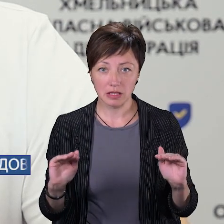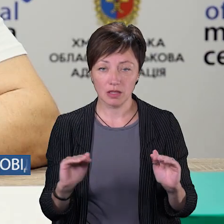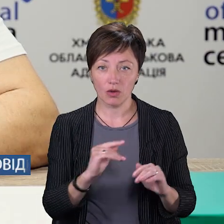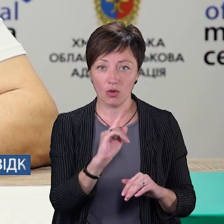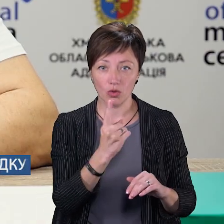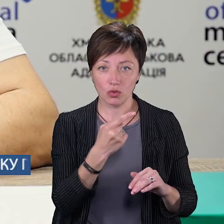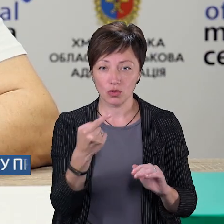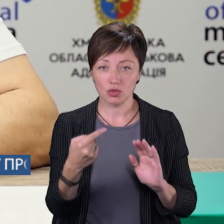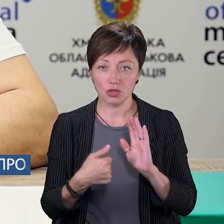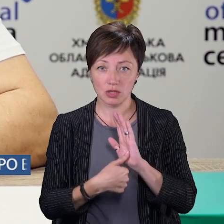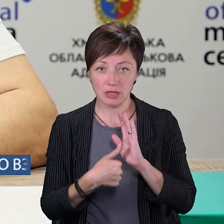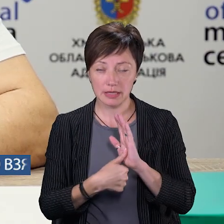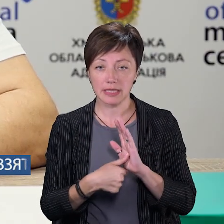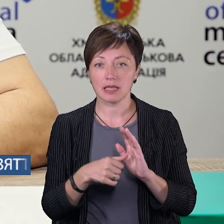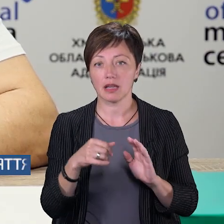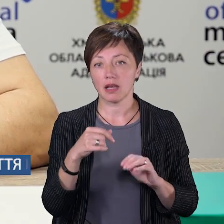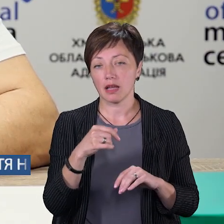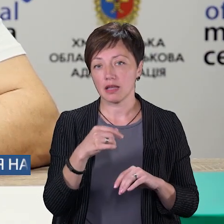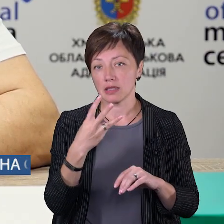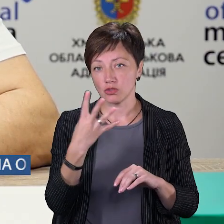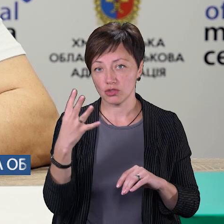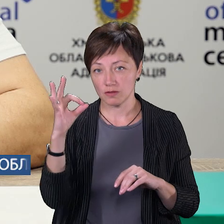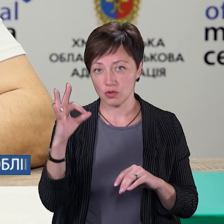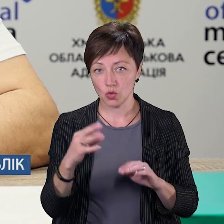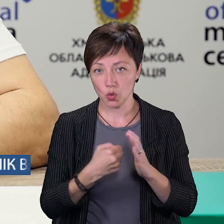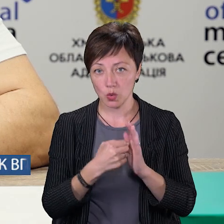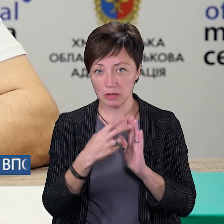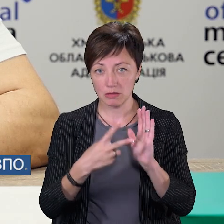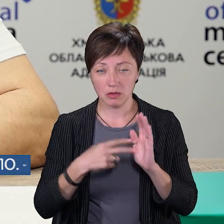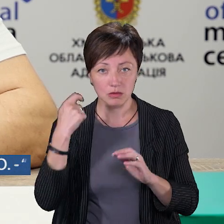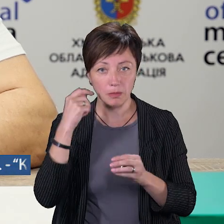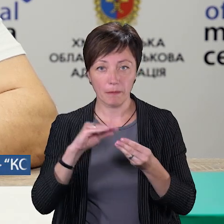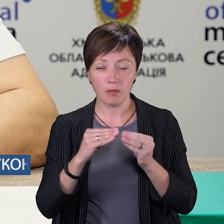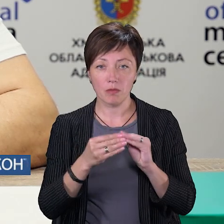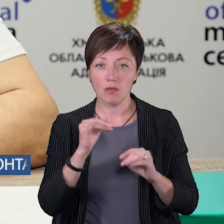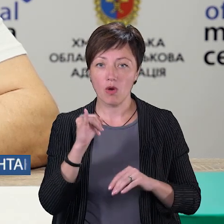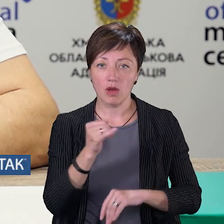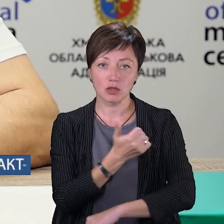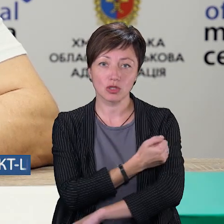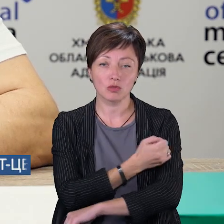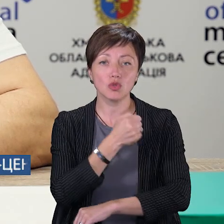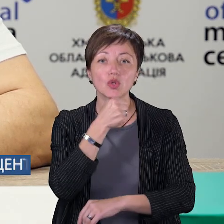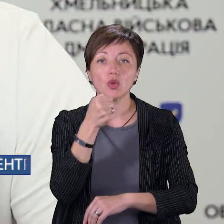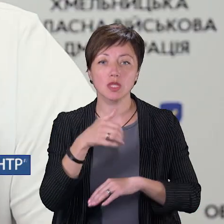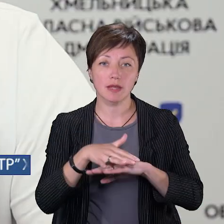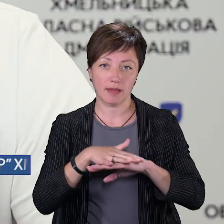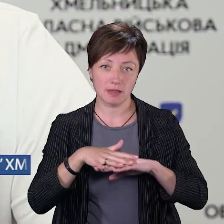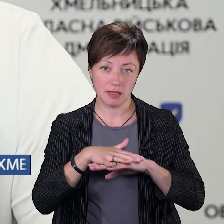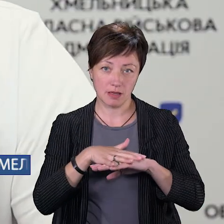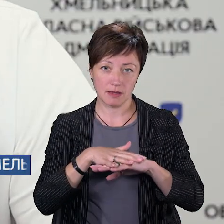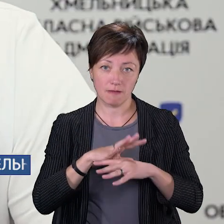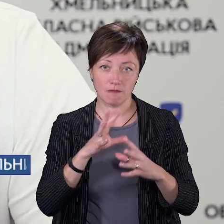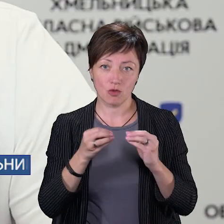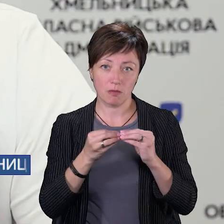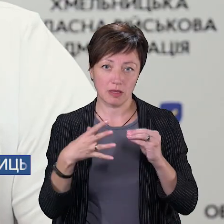років, 34 відсотки – діти від 1 до 17 років, але, на жаль, є проблема, в нас погано щеплються дорослі населення. У нас всього